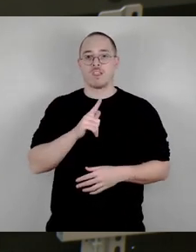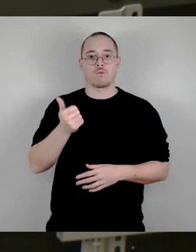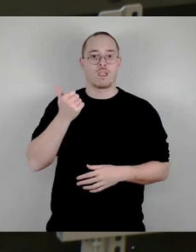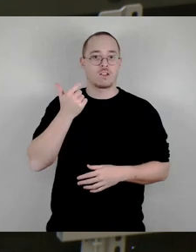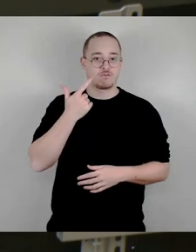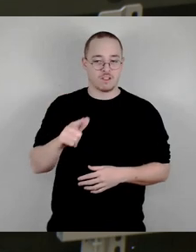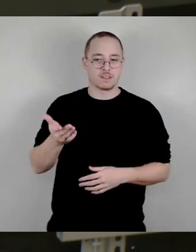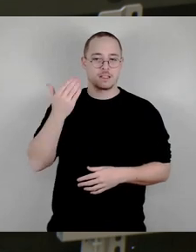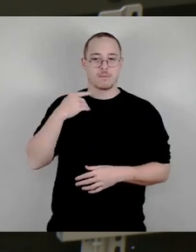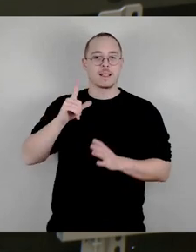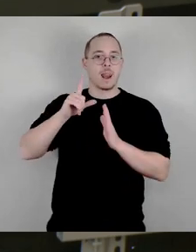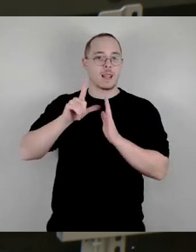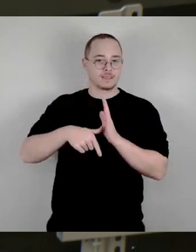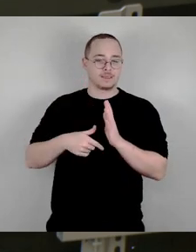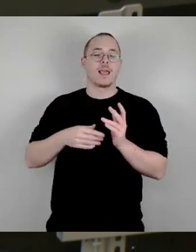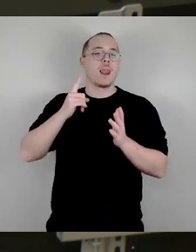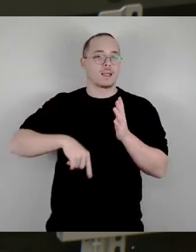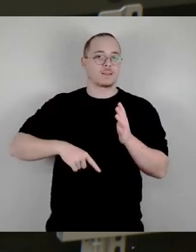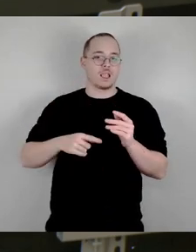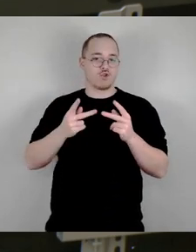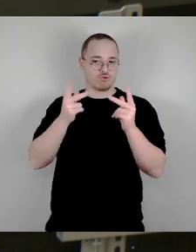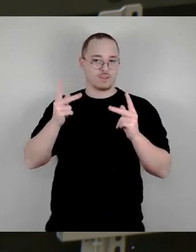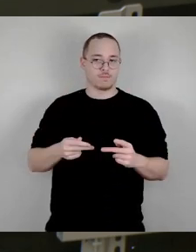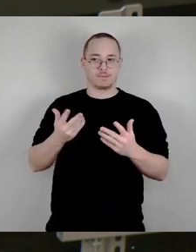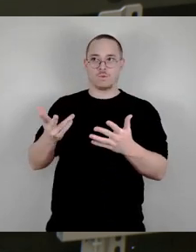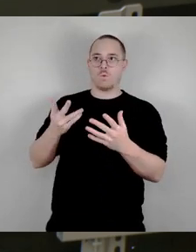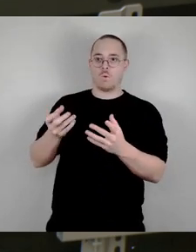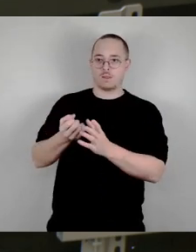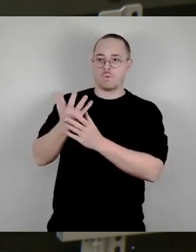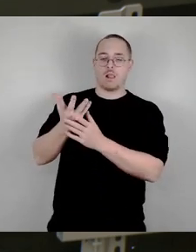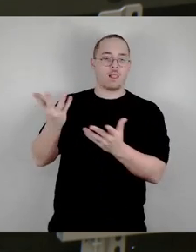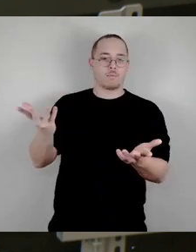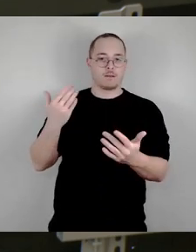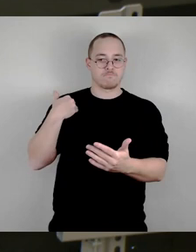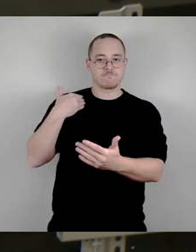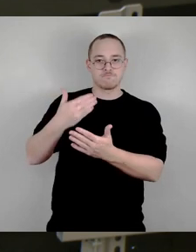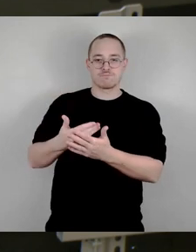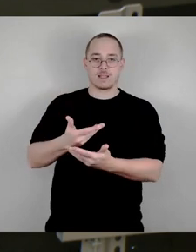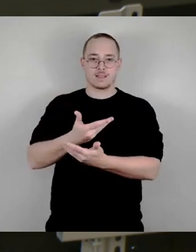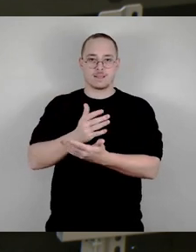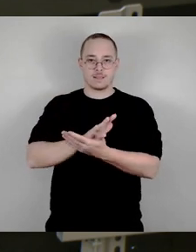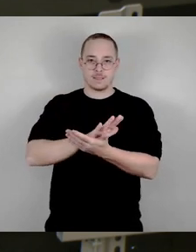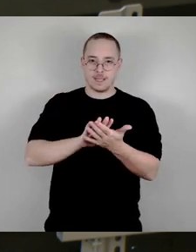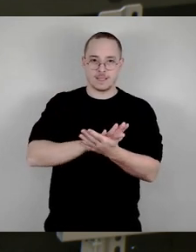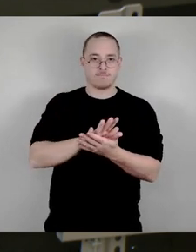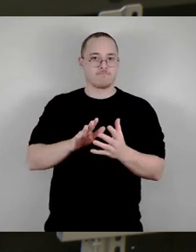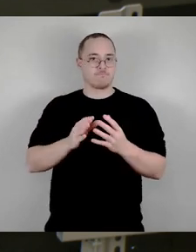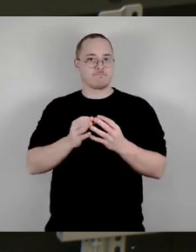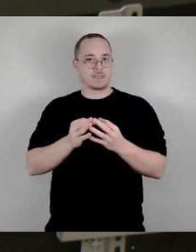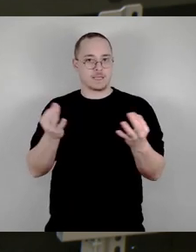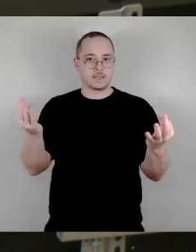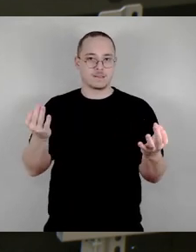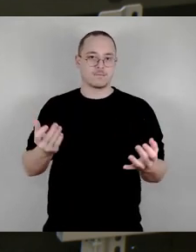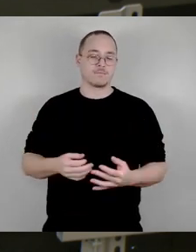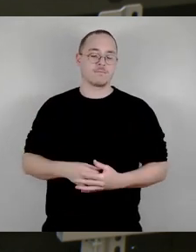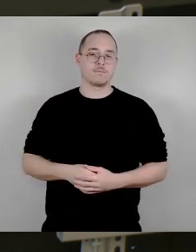Aktuell gibt es keine neuen Projekte in Dresden. Und hier sozusagen